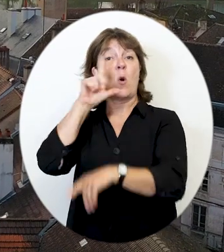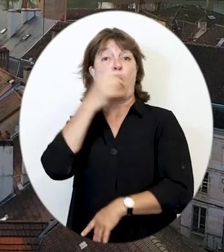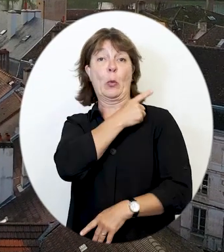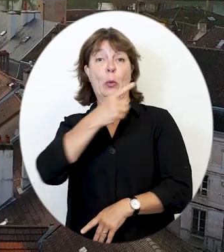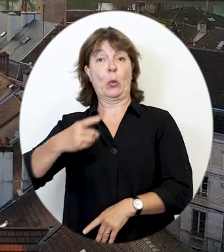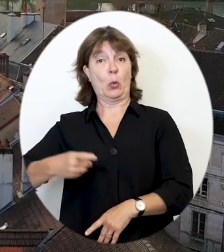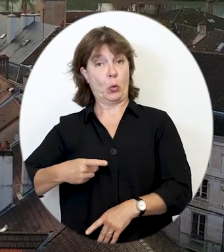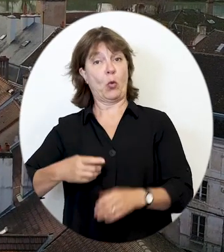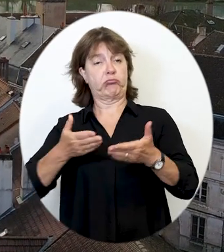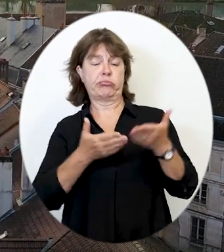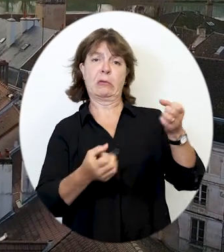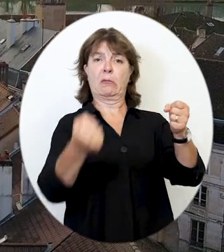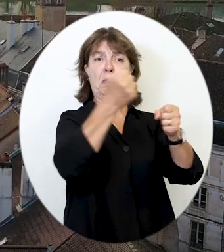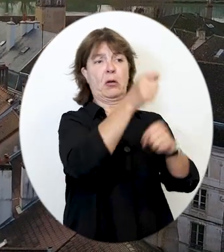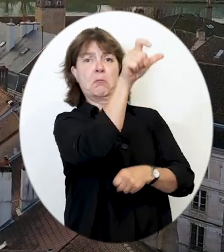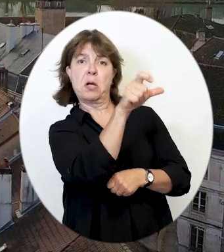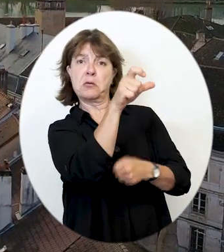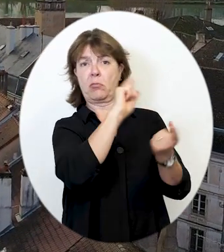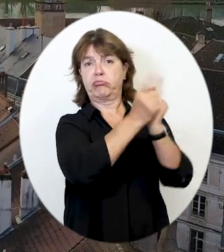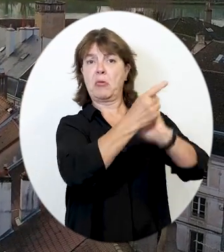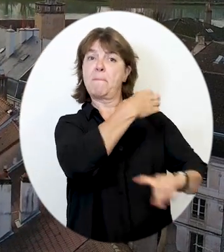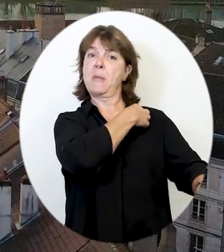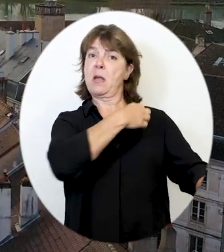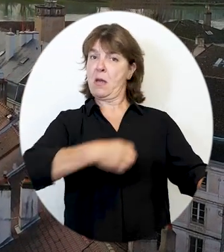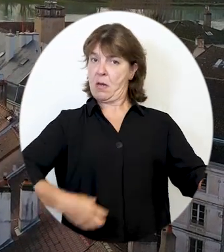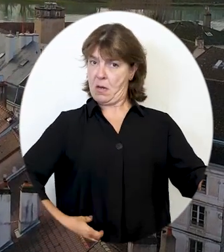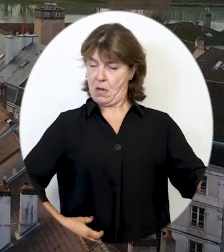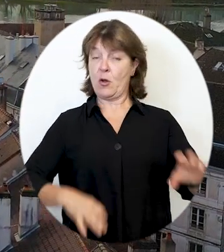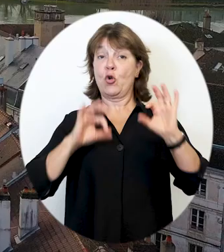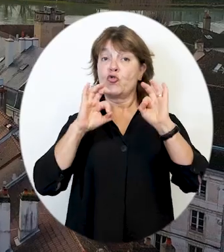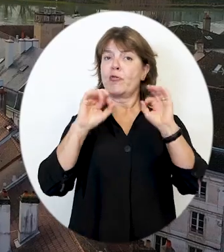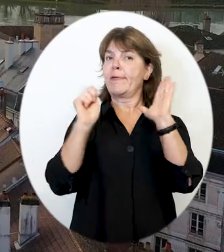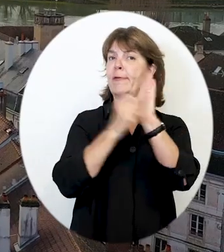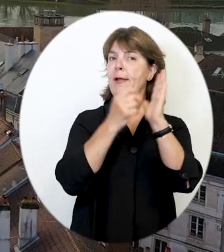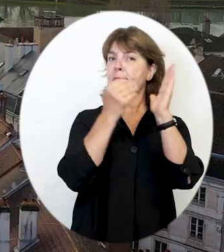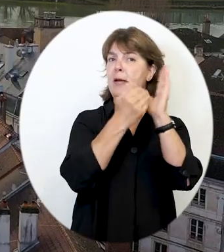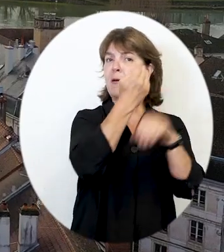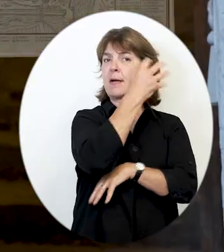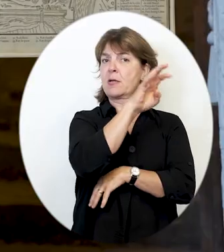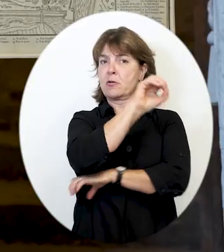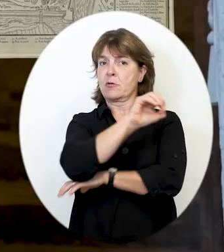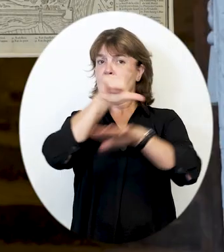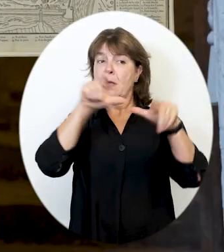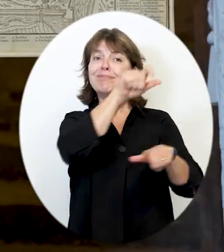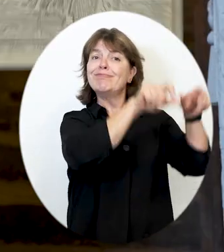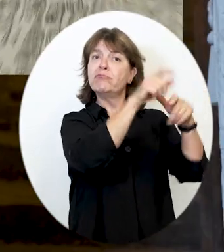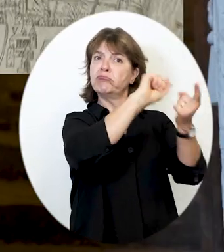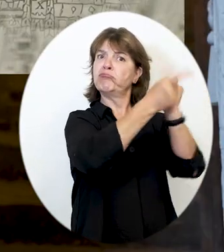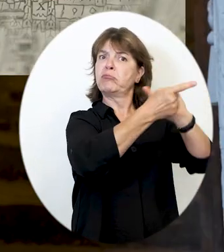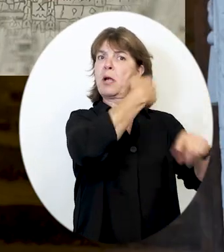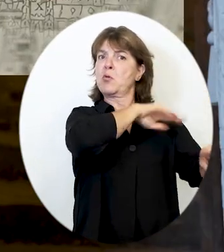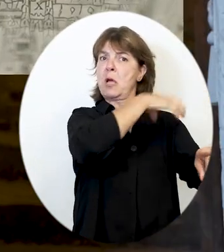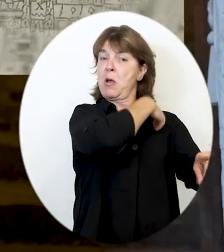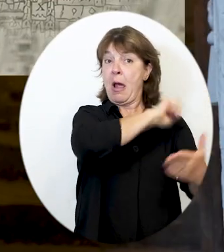autorise les Chalonnais à se doter d'une autorité municipale. En 1407, les échevins achètent une maison